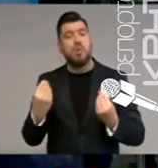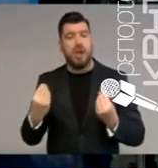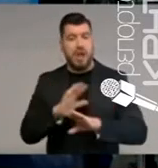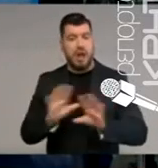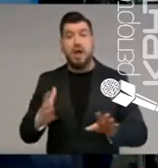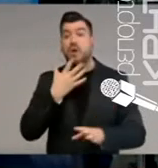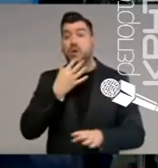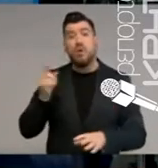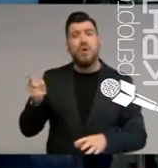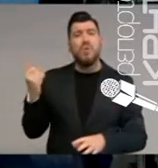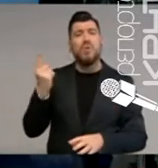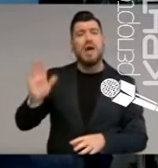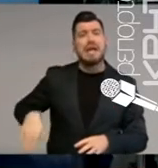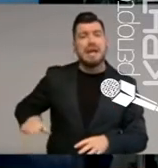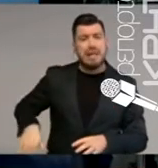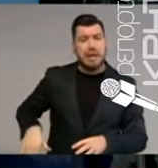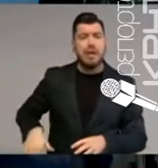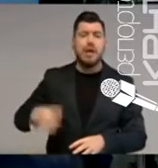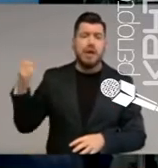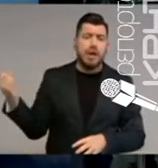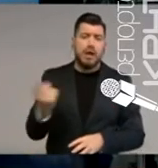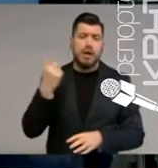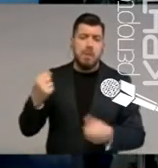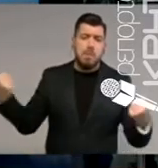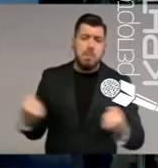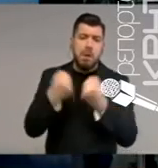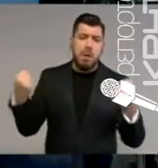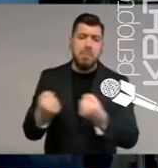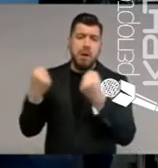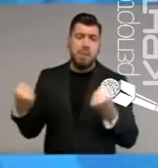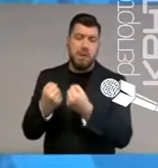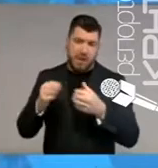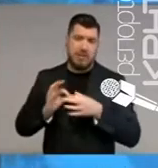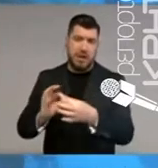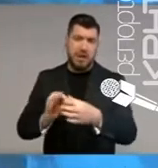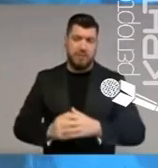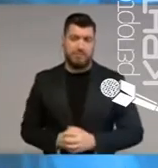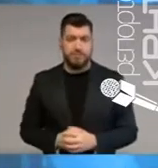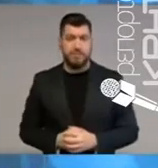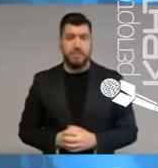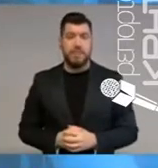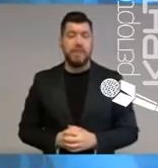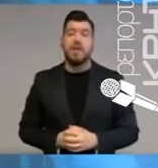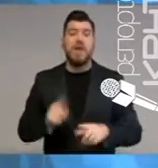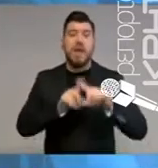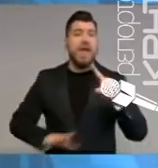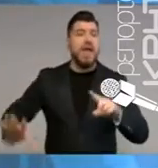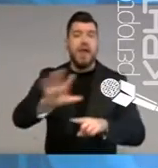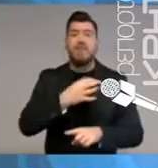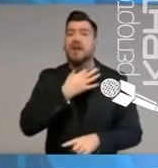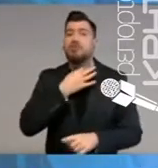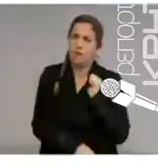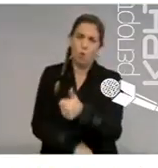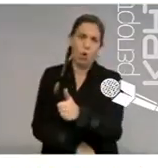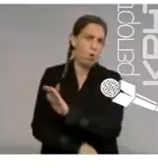στατιστικά στα ζητήματα της Οδικής Ασφάλειας. Αυτό το οποίο χρειαζόμαστε στη χώρα είναι αποτελεσματικές οριζόντιες